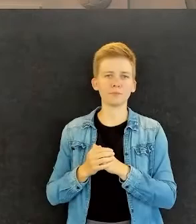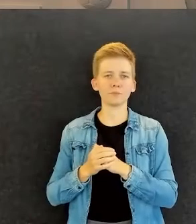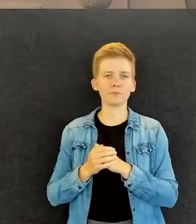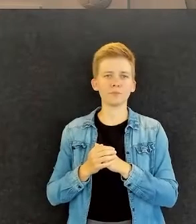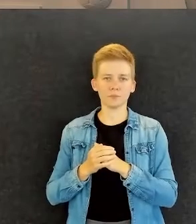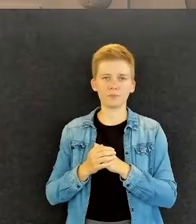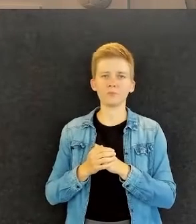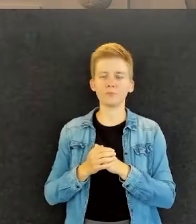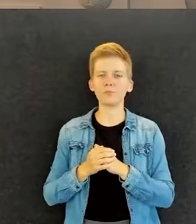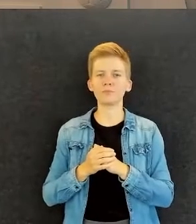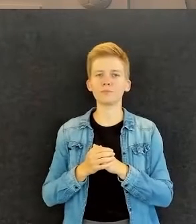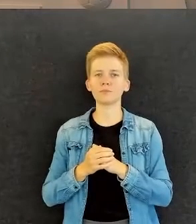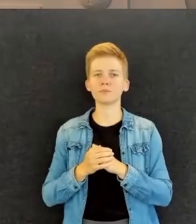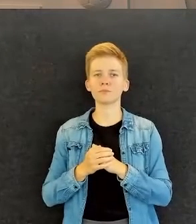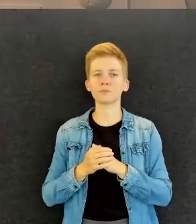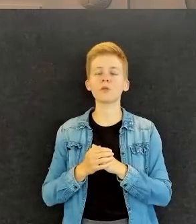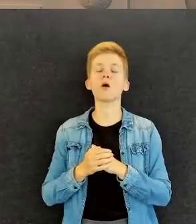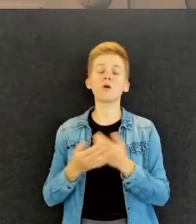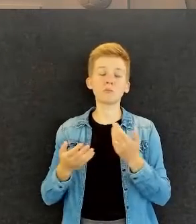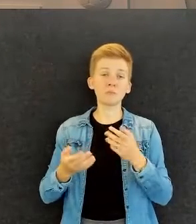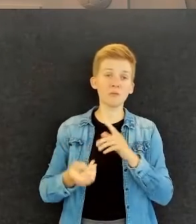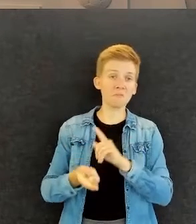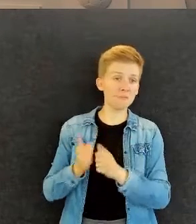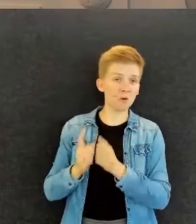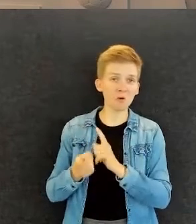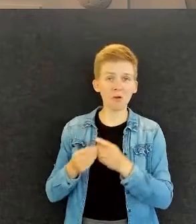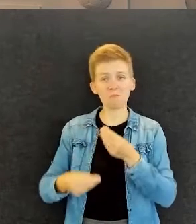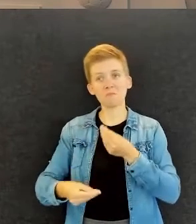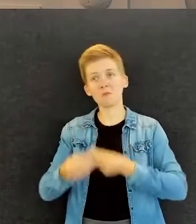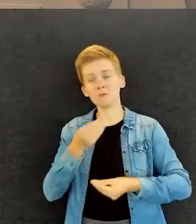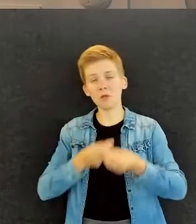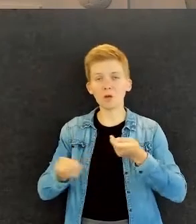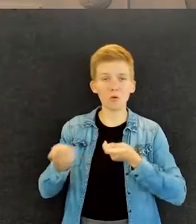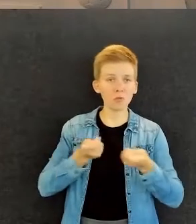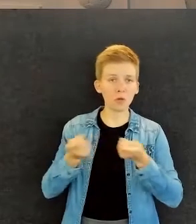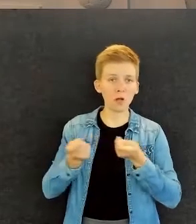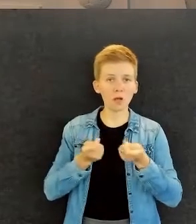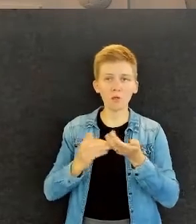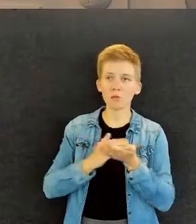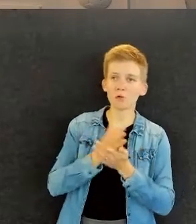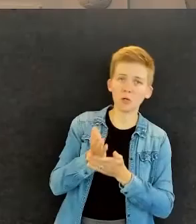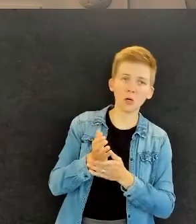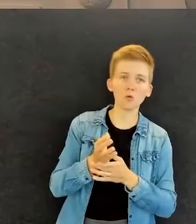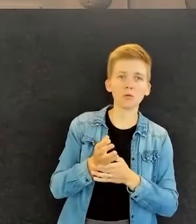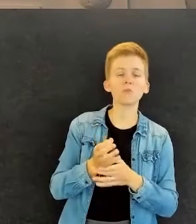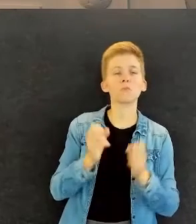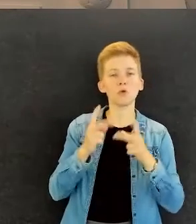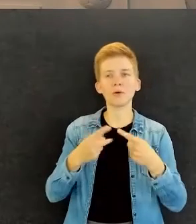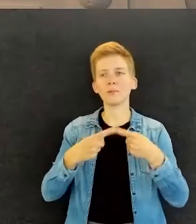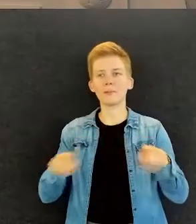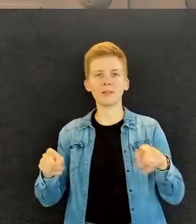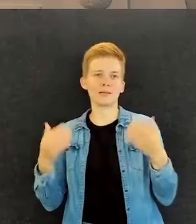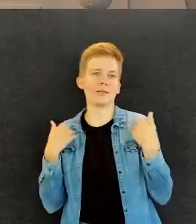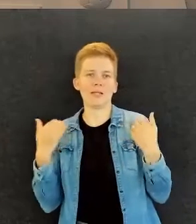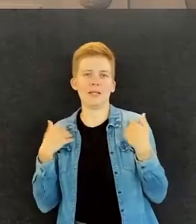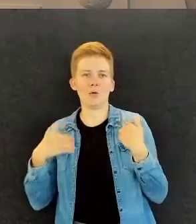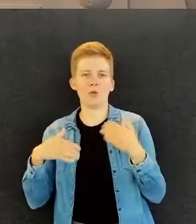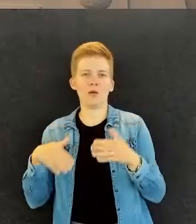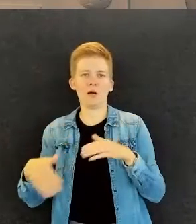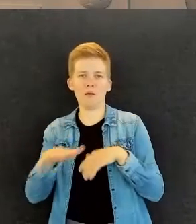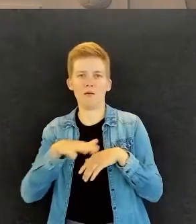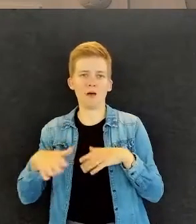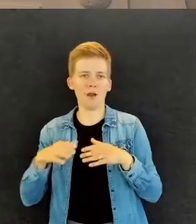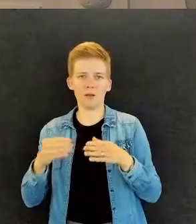Toki niin kuin sanoit tuossa, että voihan se olla, että tullaan vaikka taloushallinnon pariin, silloin se ei toki ole liikuntatalan koulutus, mikä siellä